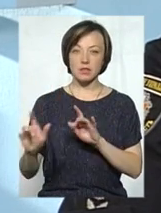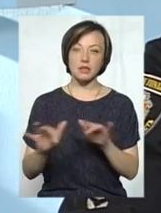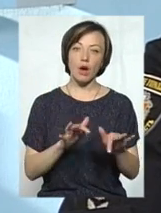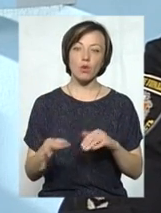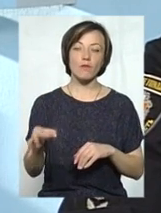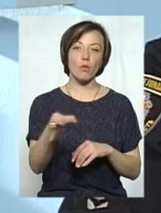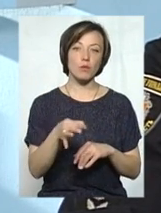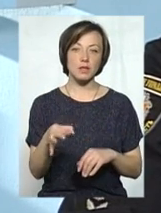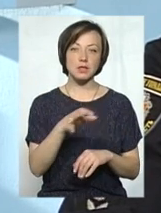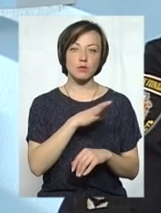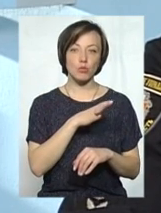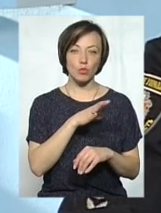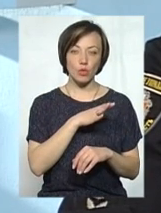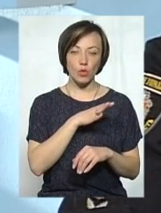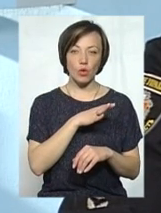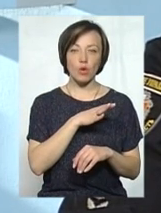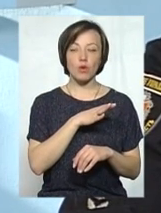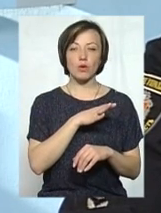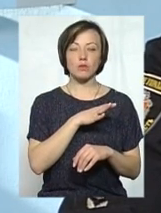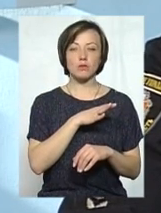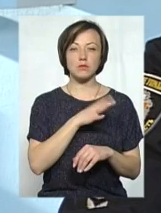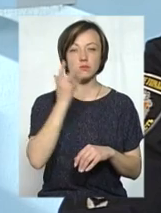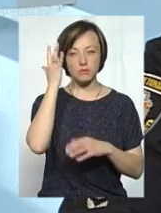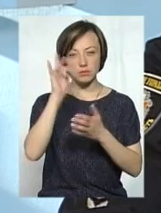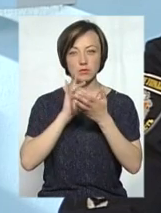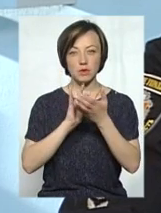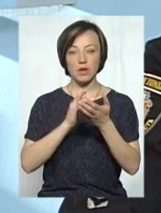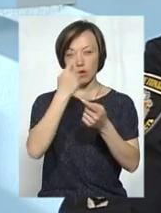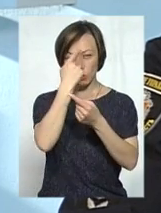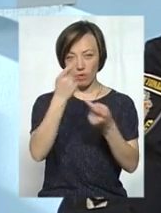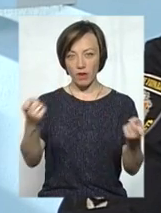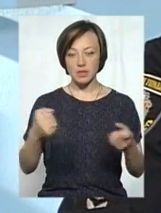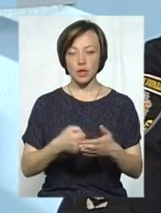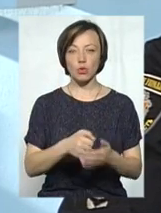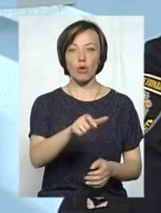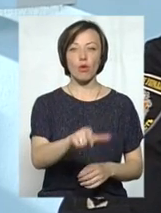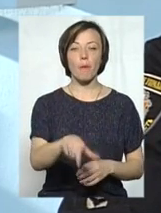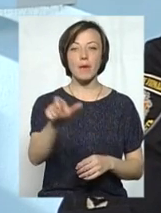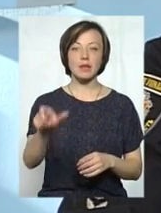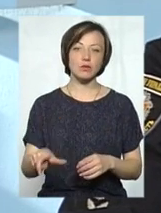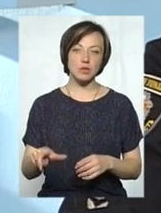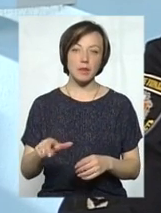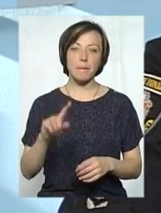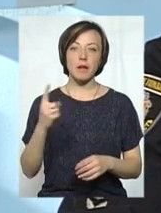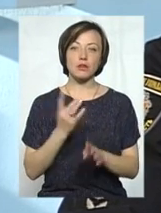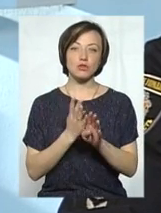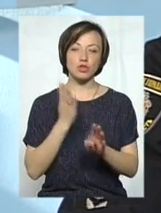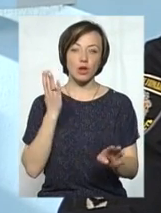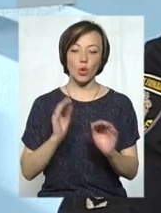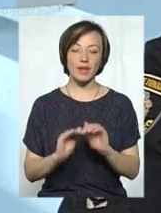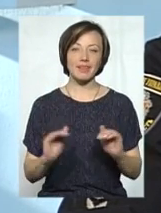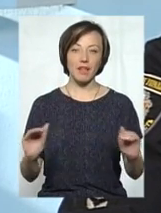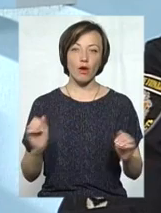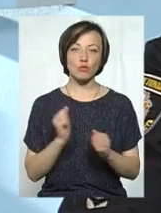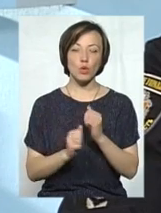було і метою, і завданням це довести до громадськості, в першу чергу, дітей. І щоб